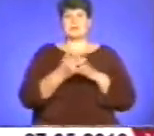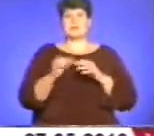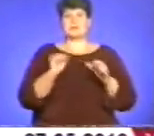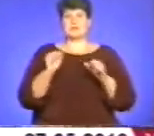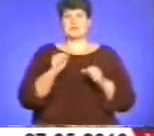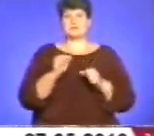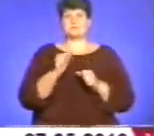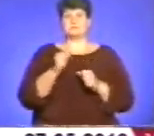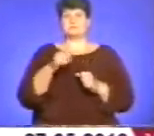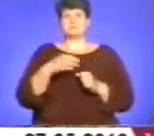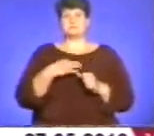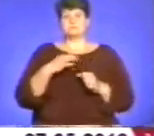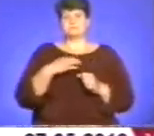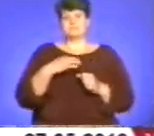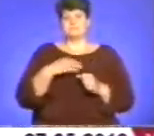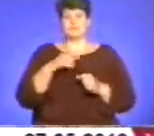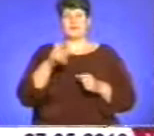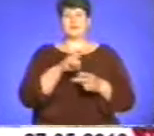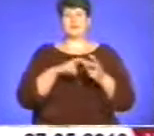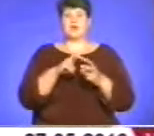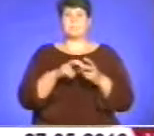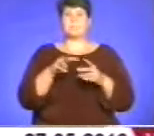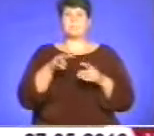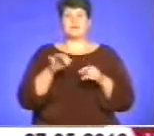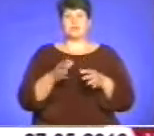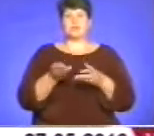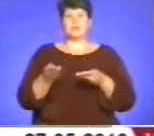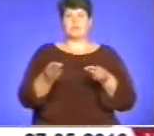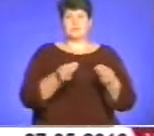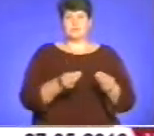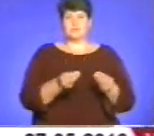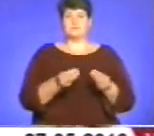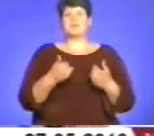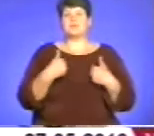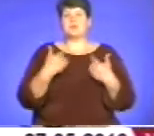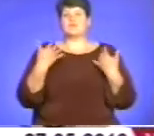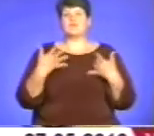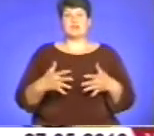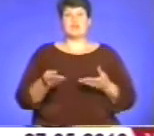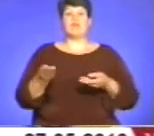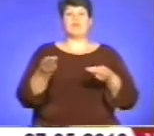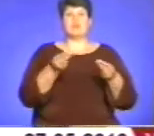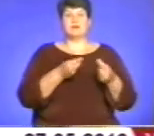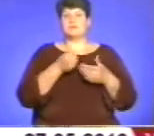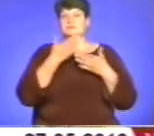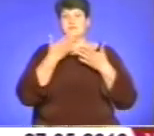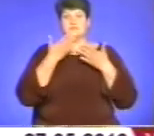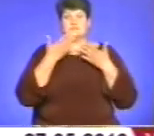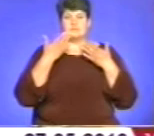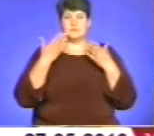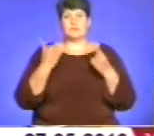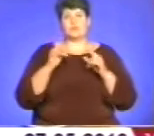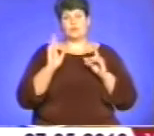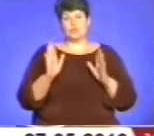Державній екологічній інспекції шукають методи впливу. Ми вичерпали свої вплив на орган місцевого осередування. Ми